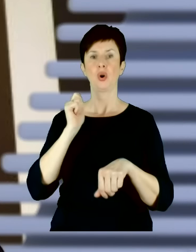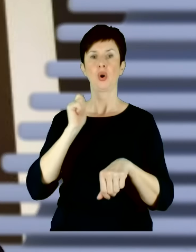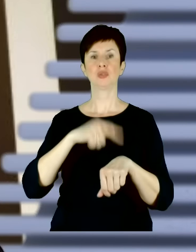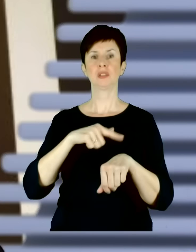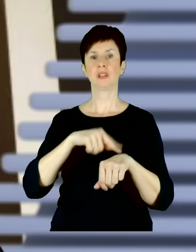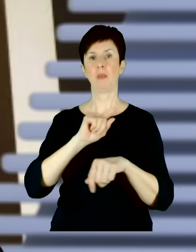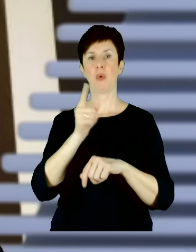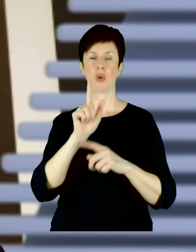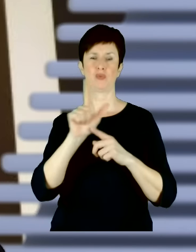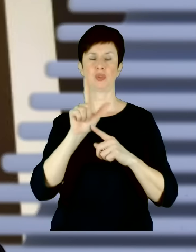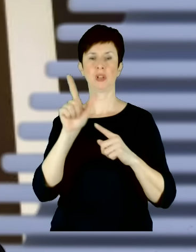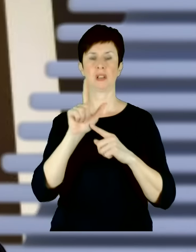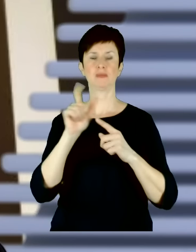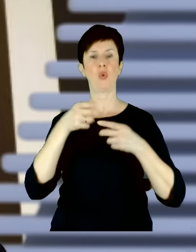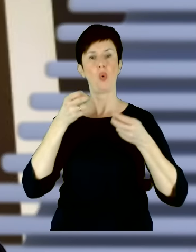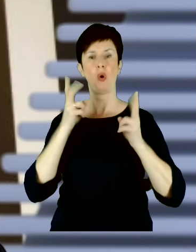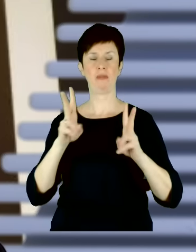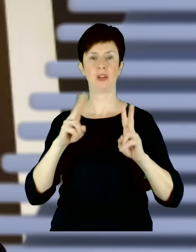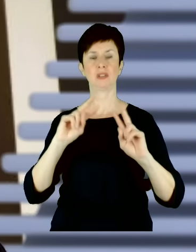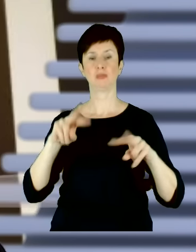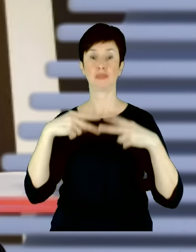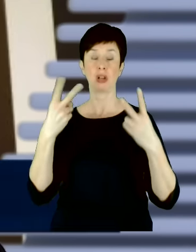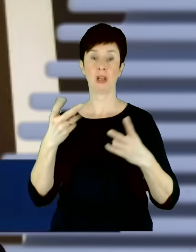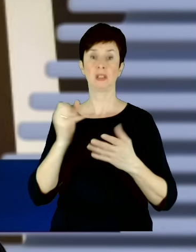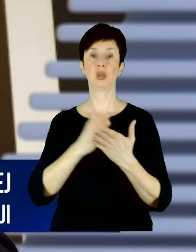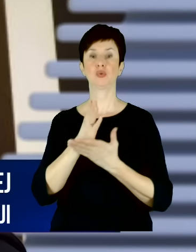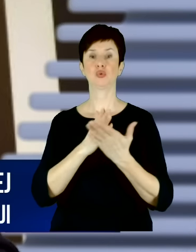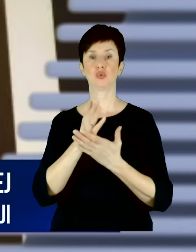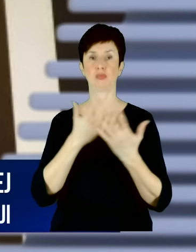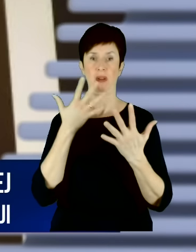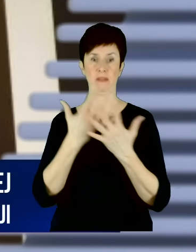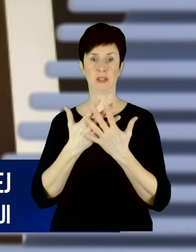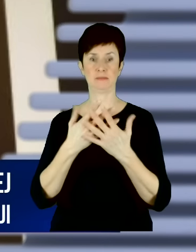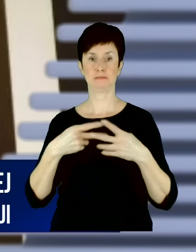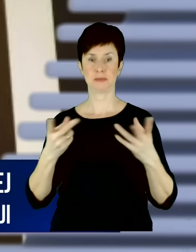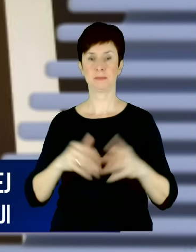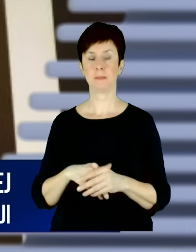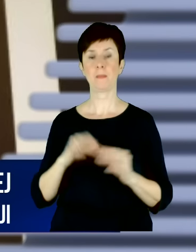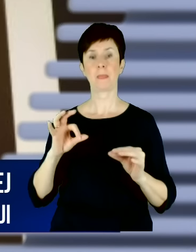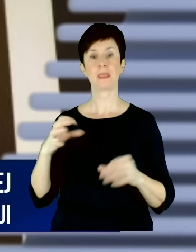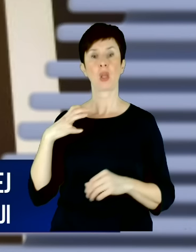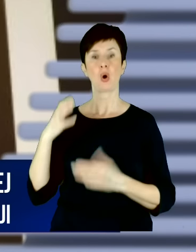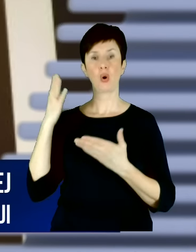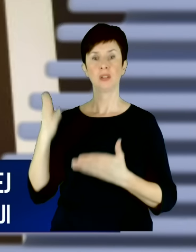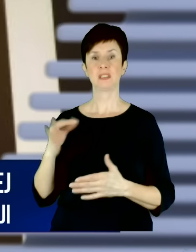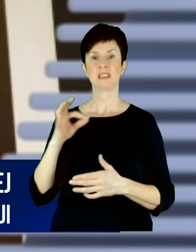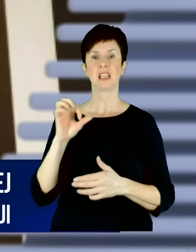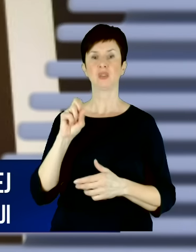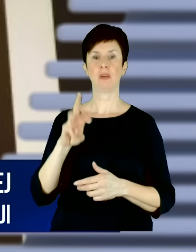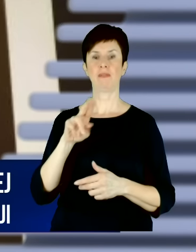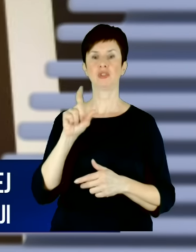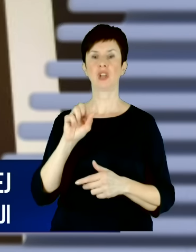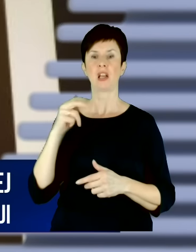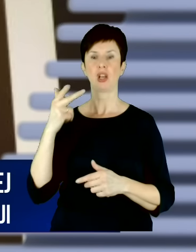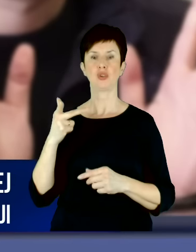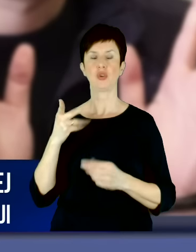pojawiła się oficjalnie, przekazała ją służba więzienna. Moim i Państwa gościem jest pan Stanisław Żaryn, doradca prezydenta